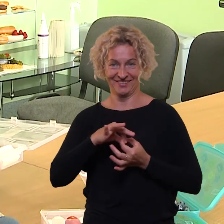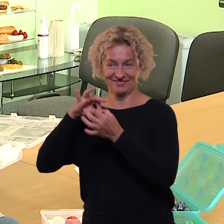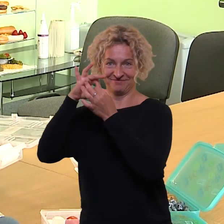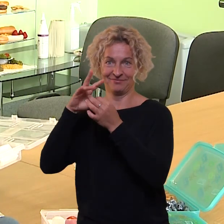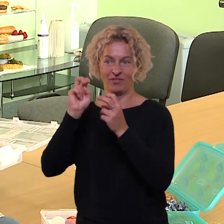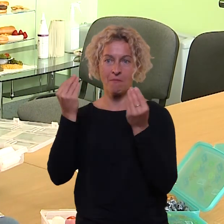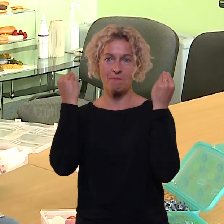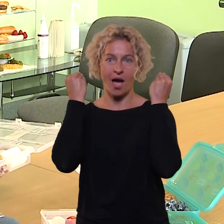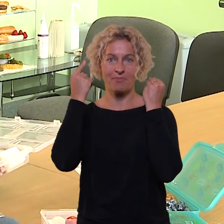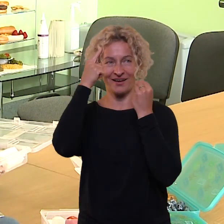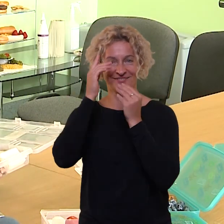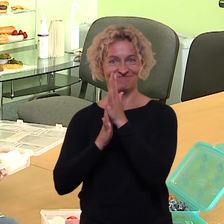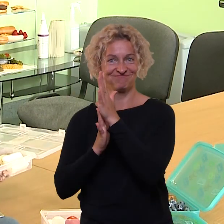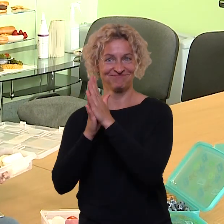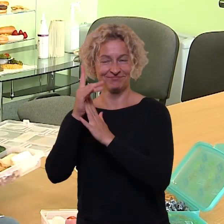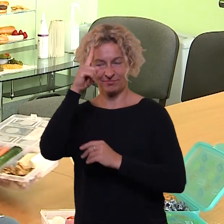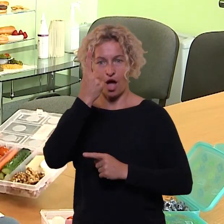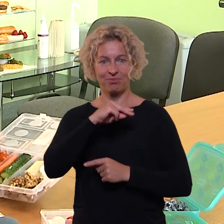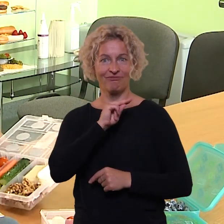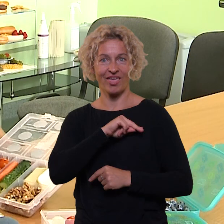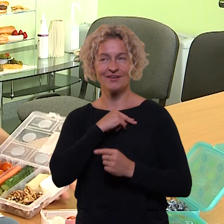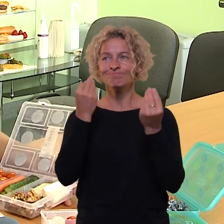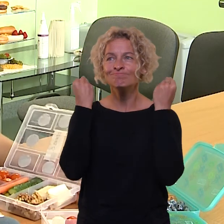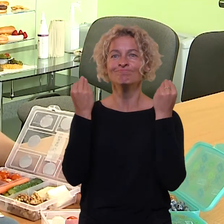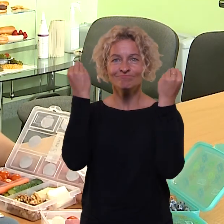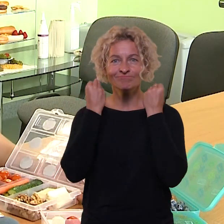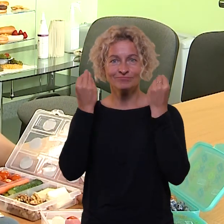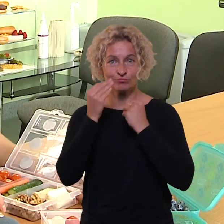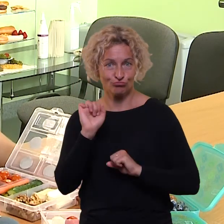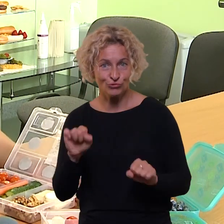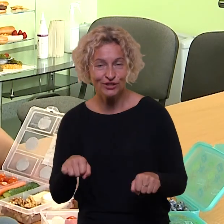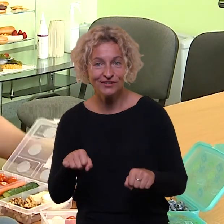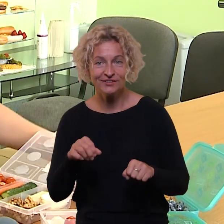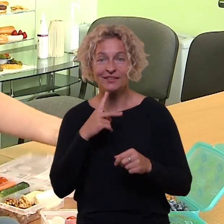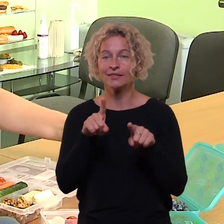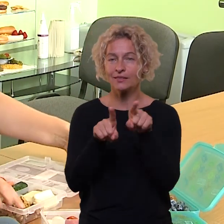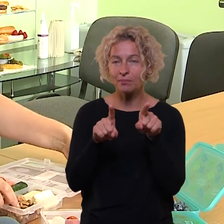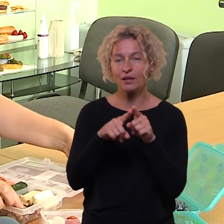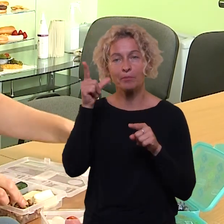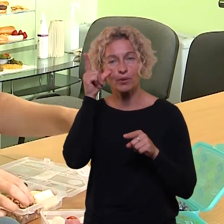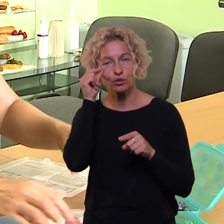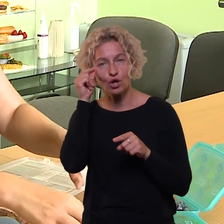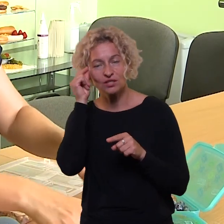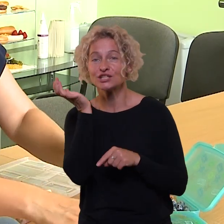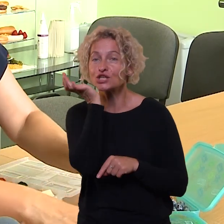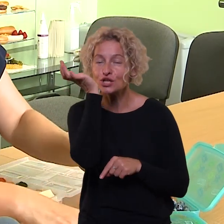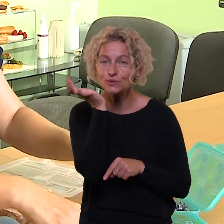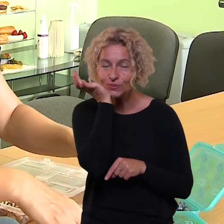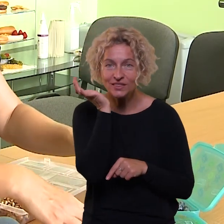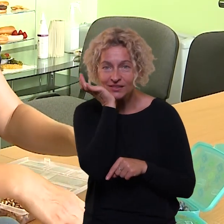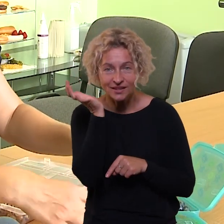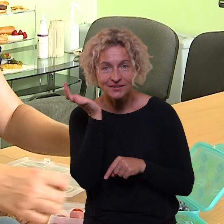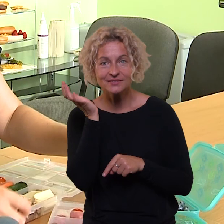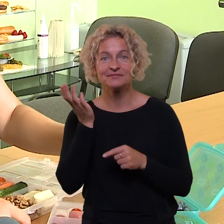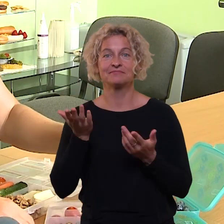mūsų smegenim yra gerai vaiką leidžianti mokykla, jiems svarbu, kad to smegenis gerai veiktų. Galia būti mygdovų riešutų, kai